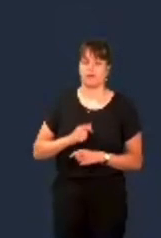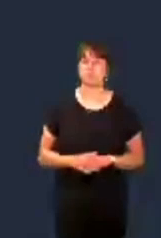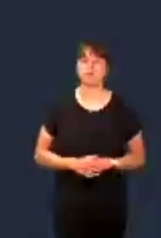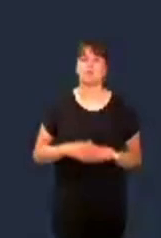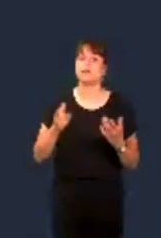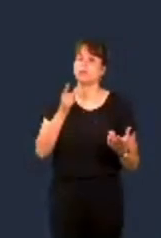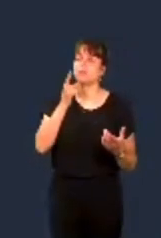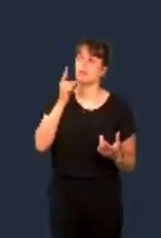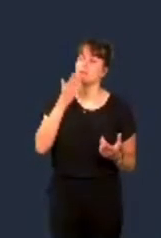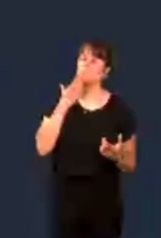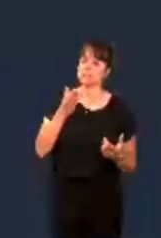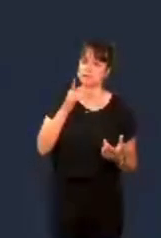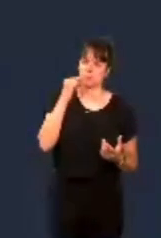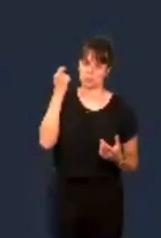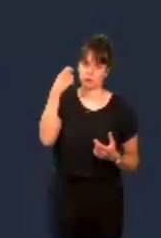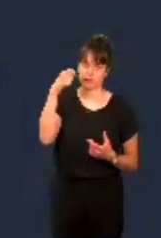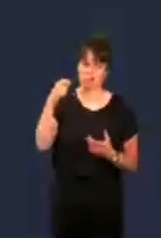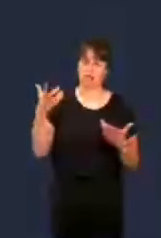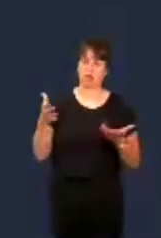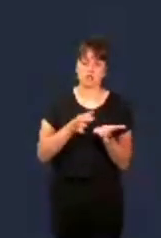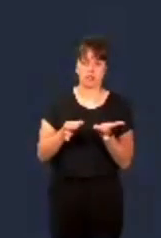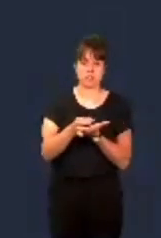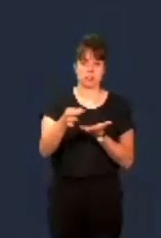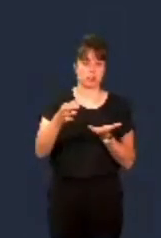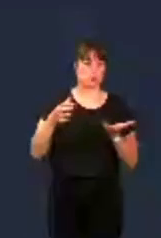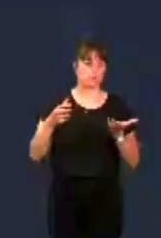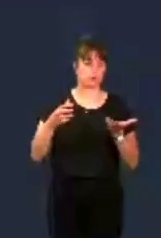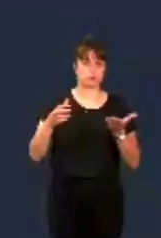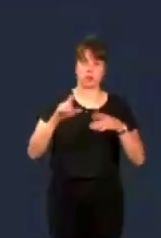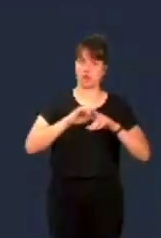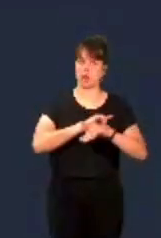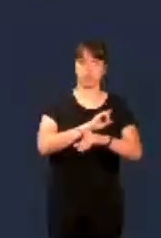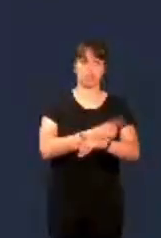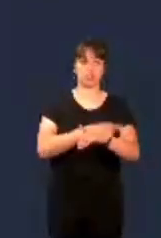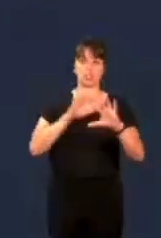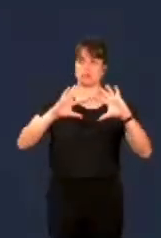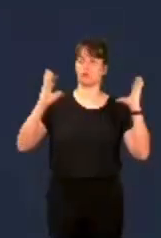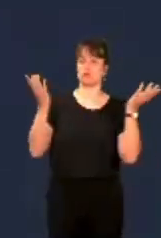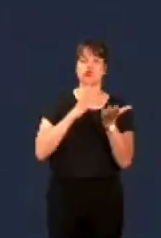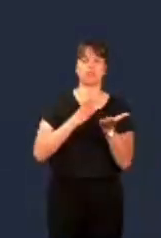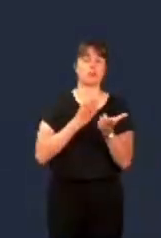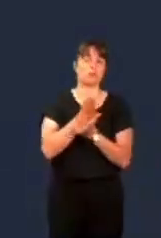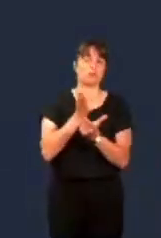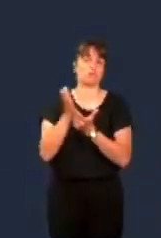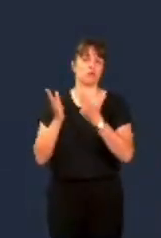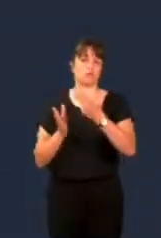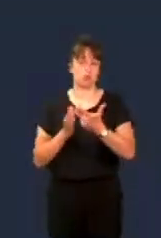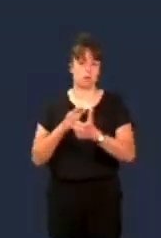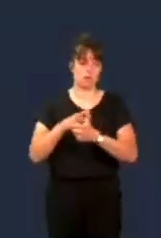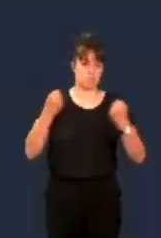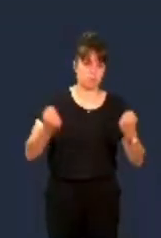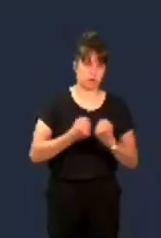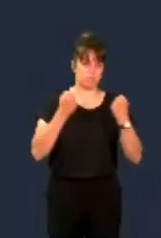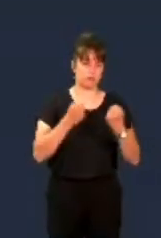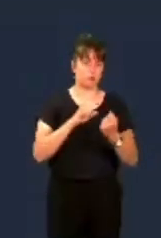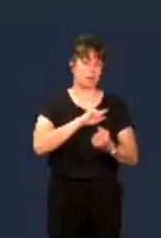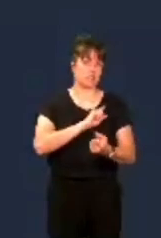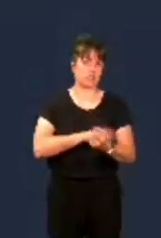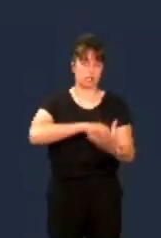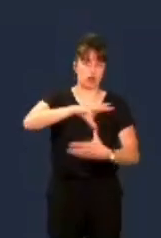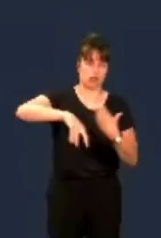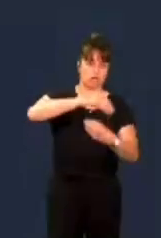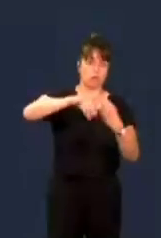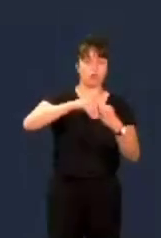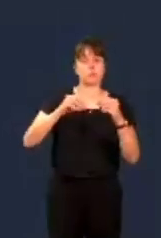La stratégie énergétique globale de notre région peut se décliner selon trois axes. Promotion des énergies renouvelables et décarbonation, en